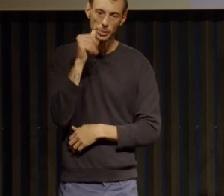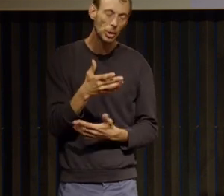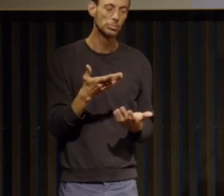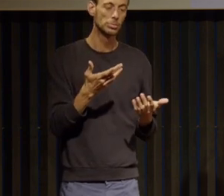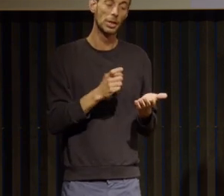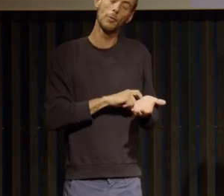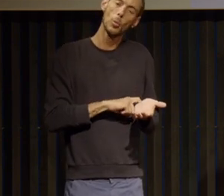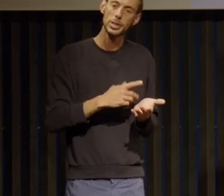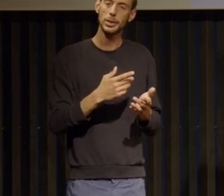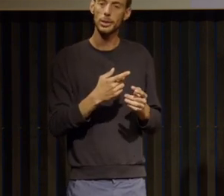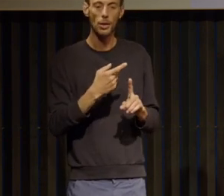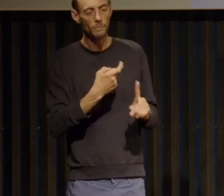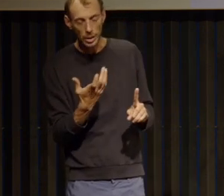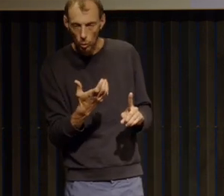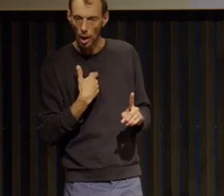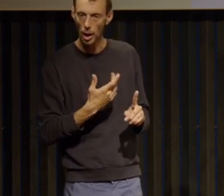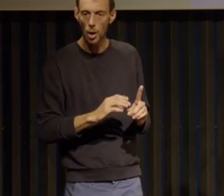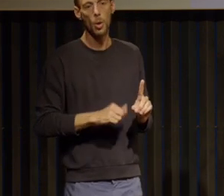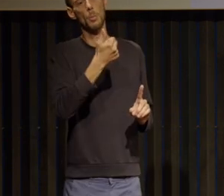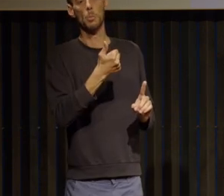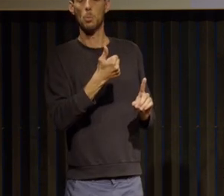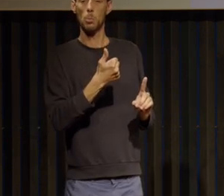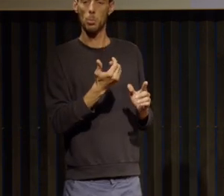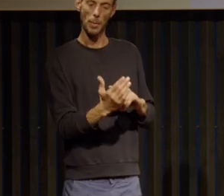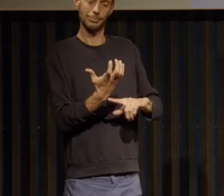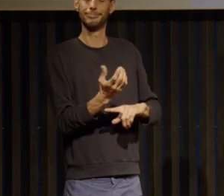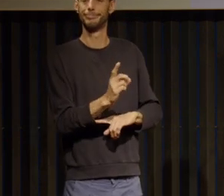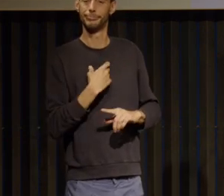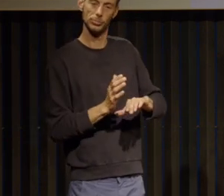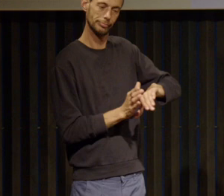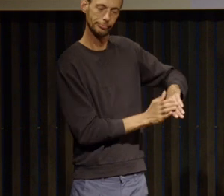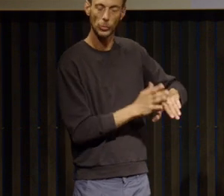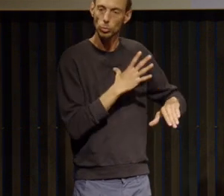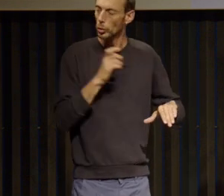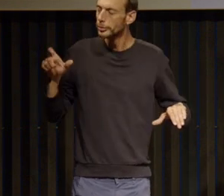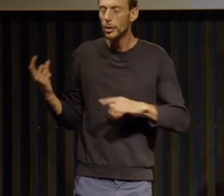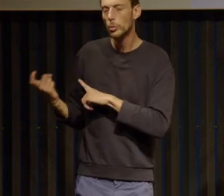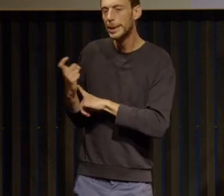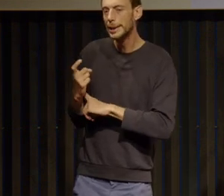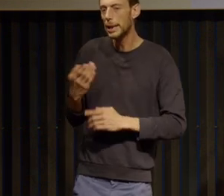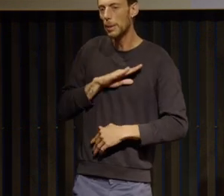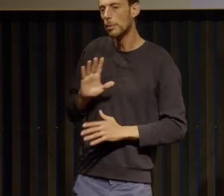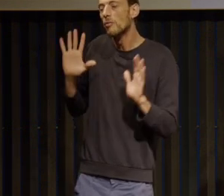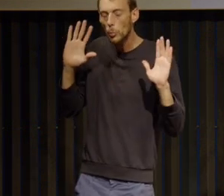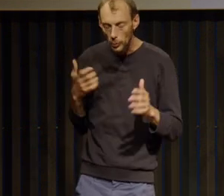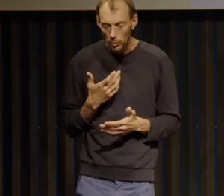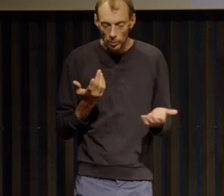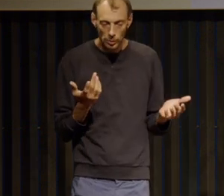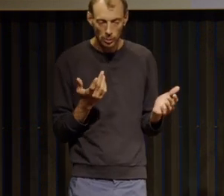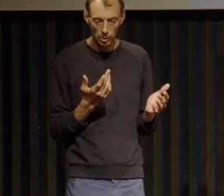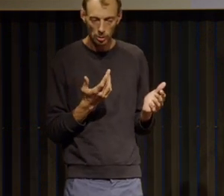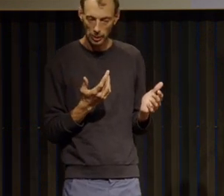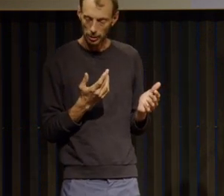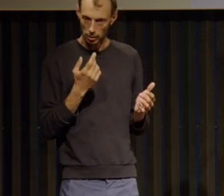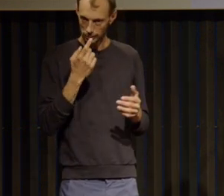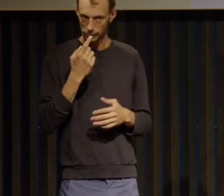si ça m'est parfois je dirais pas reproché mais pointé du doigt parce que parce que voilà parce que pour moi ça n pas été l'élément enfin ça a été un élément